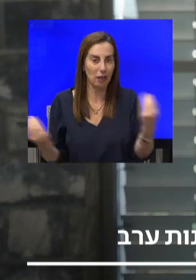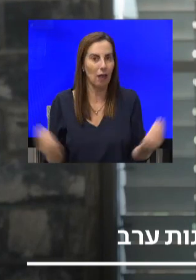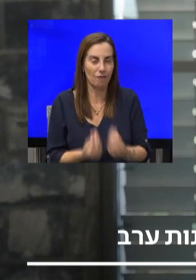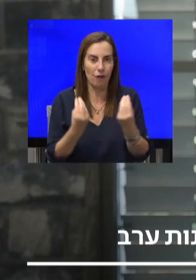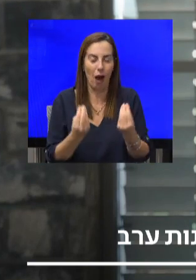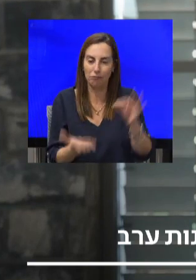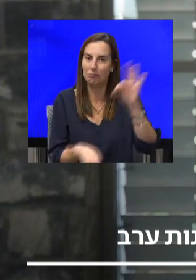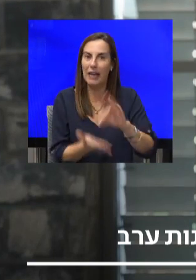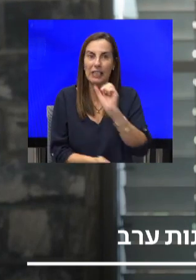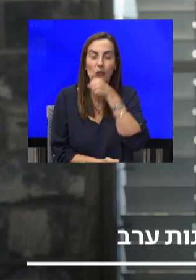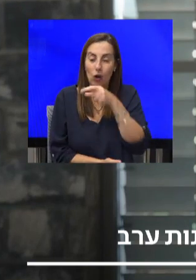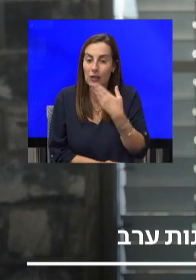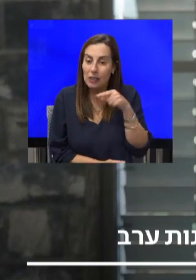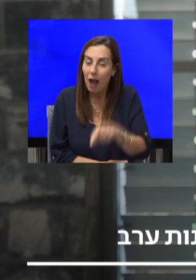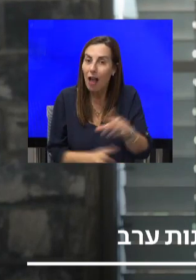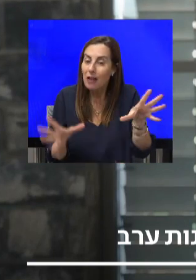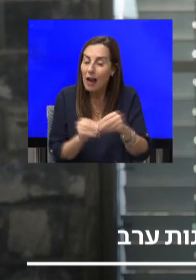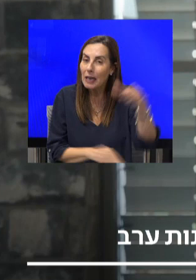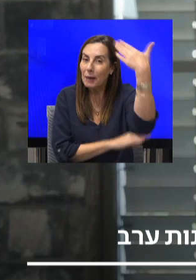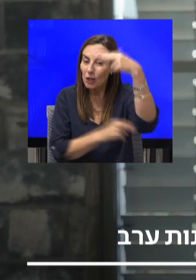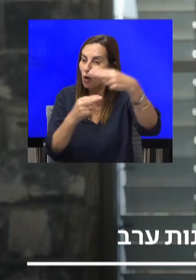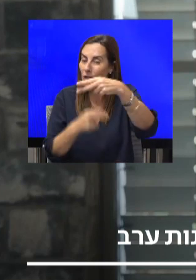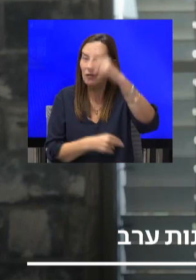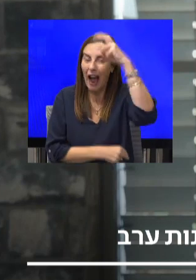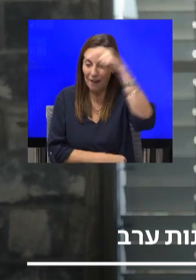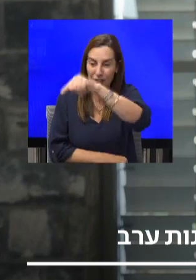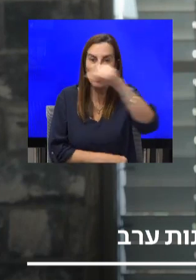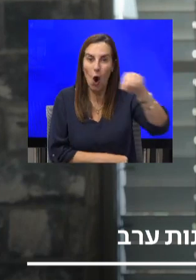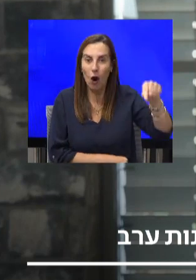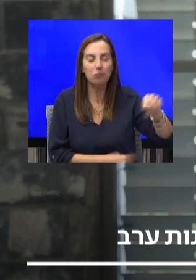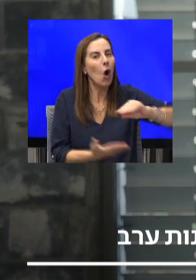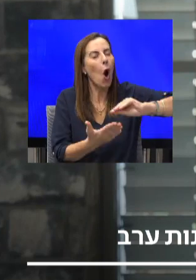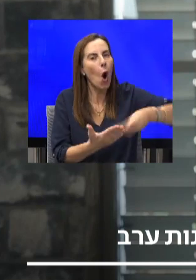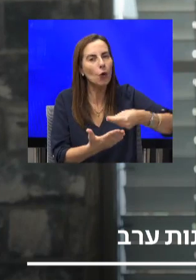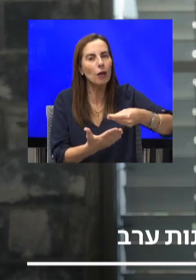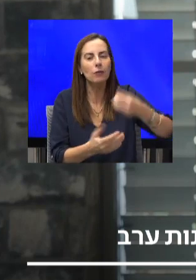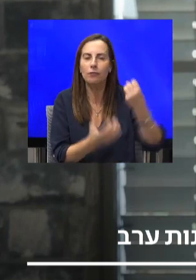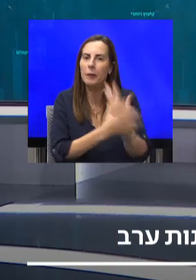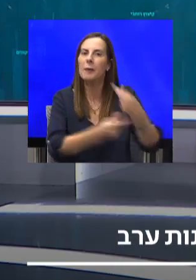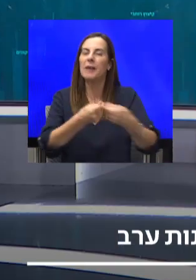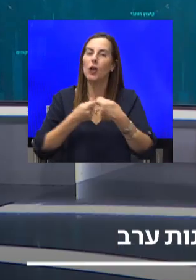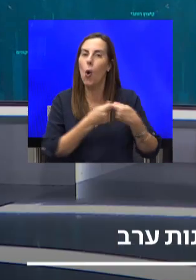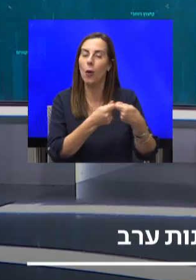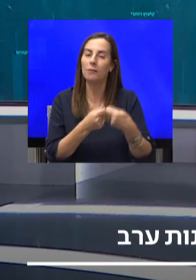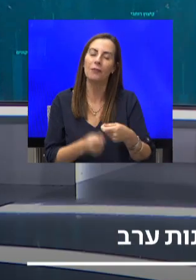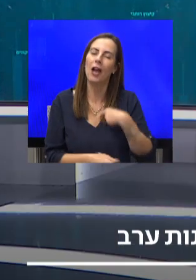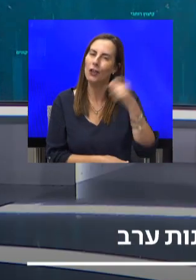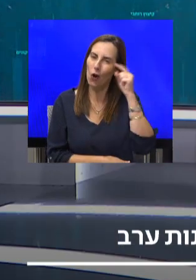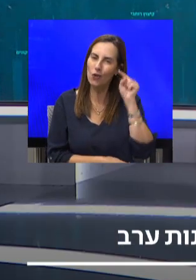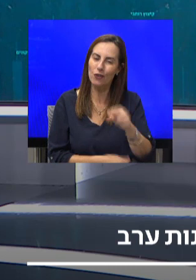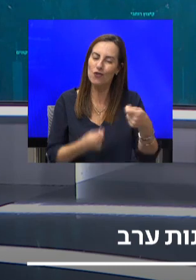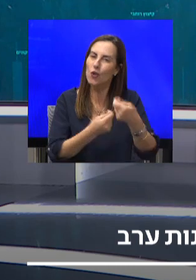ישראל ביחד עם מדינות שכנות, המדינות שדיברתי להם חותמת ומייסדת ארגון בינלאומי. אני חושב ששיתופי פעולה מהסוג הזה,